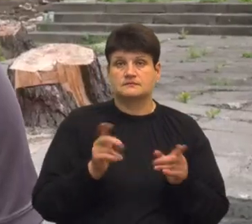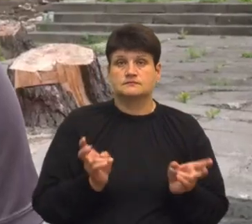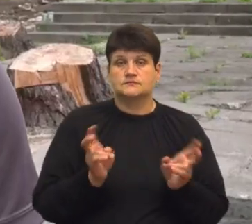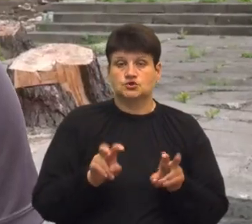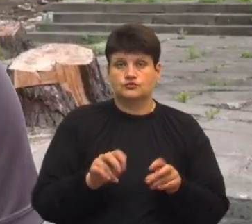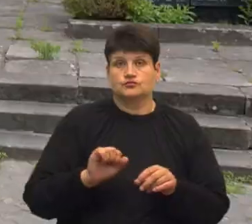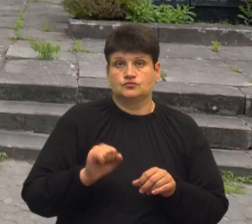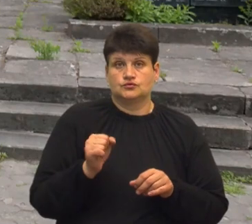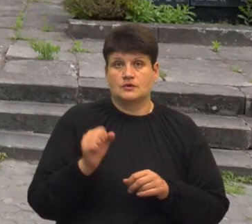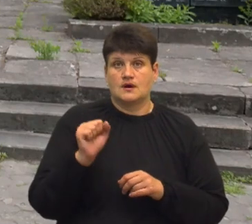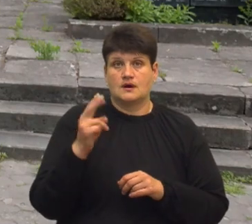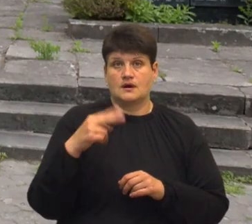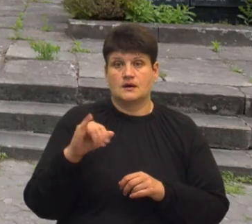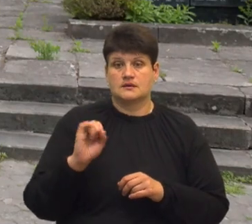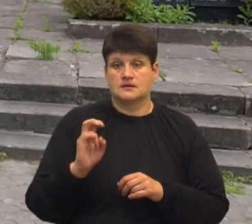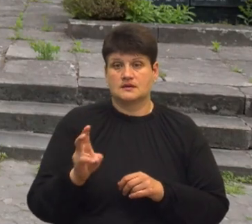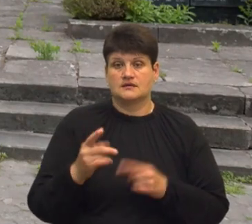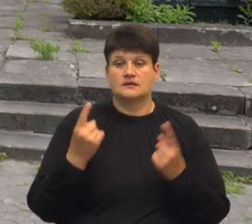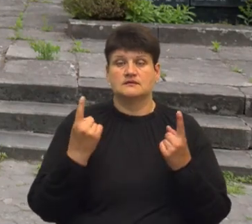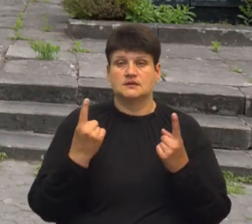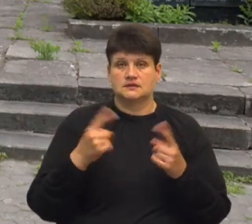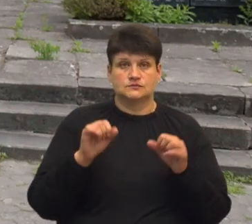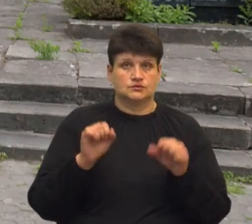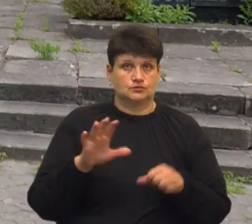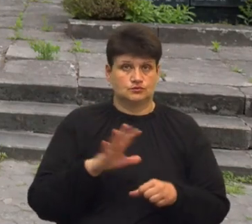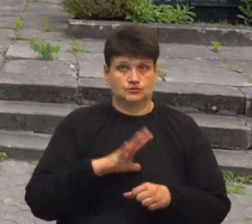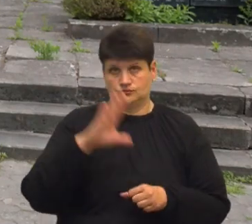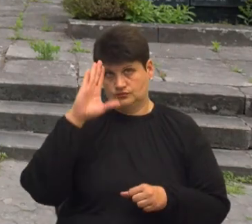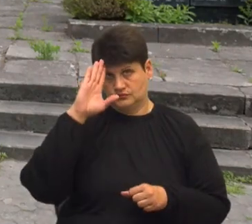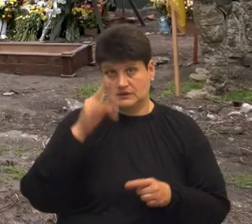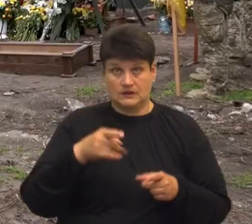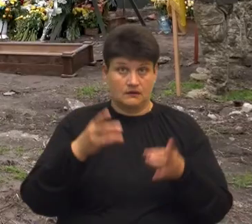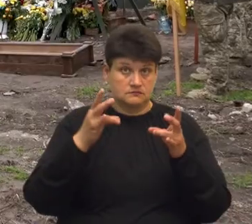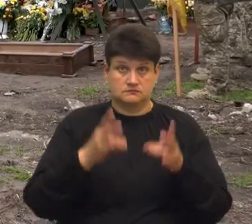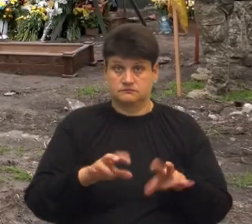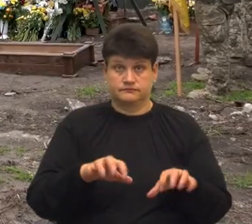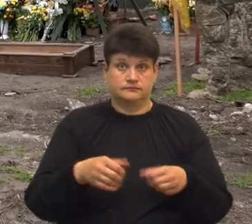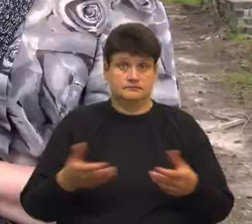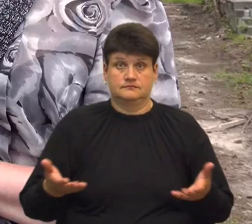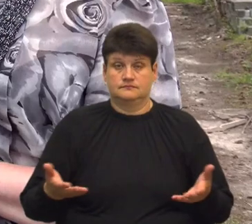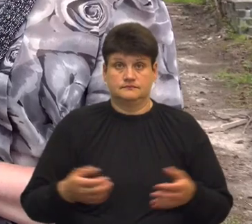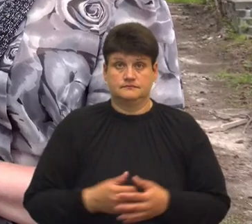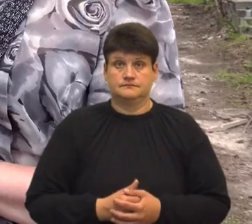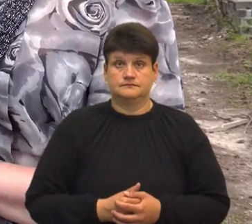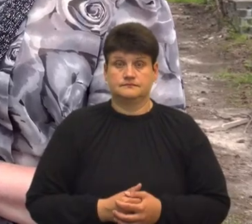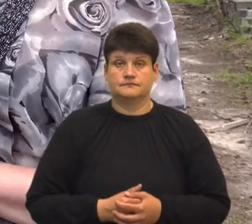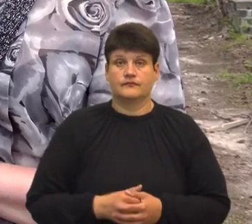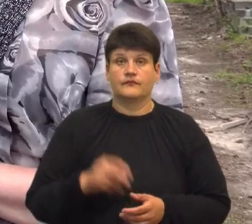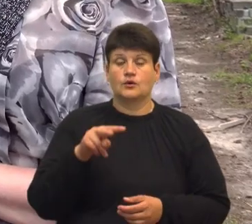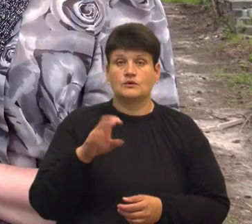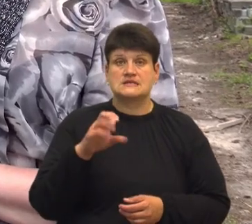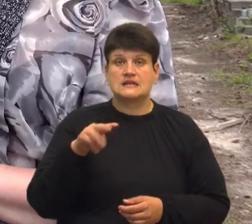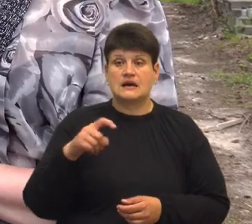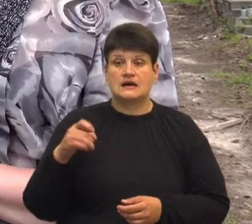побратим Адік. Великий потенціал був пацана і така трагедія його забрала. Любов Стахів – знайома сім'ї Дмитра.